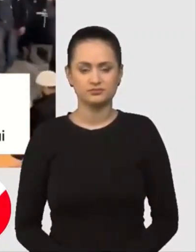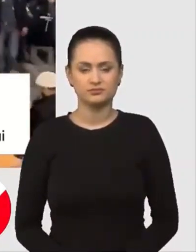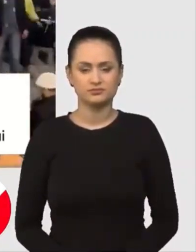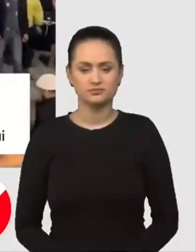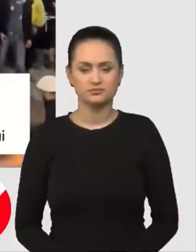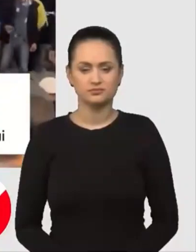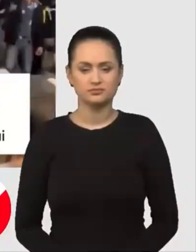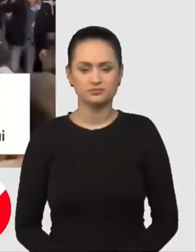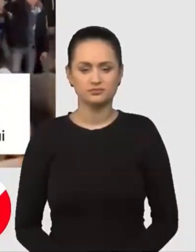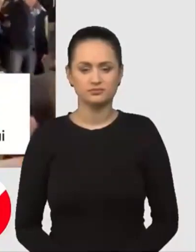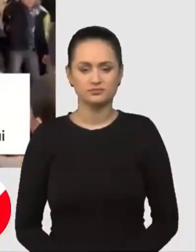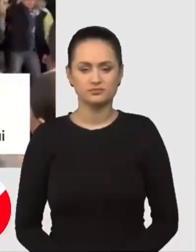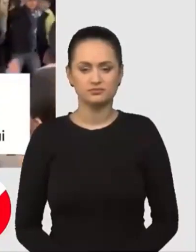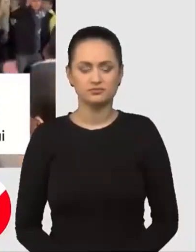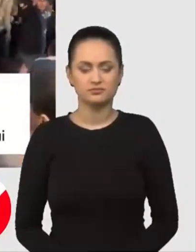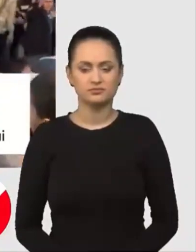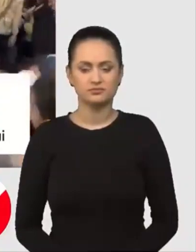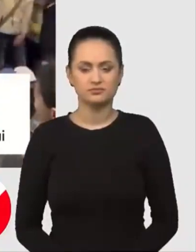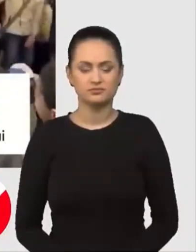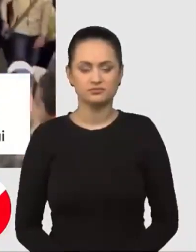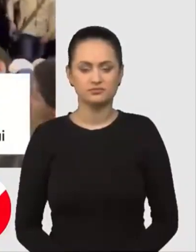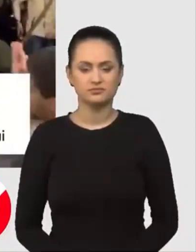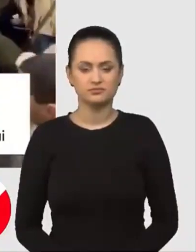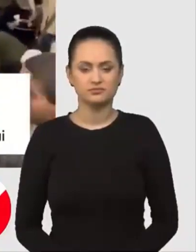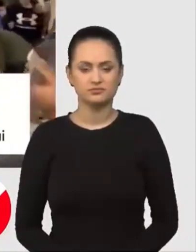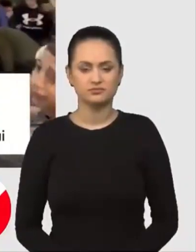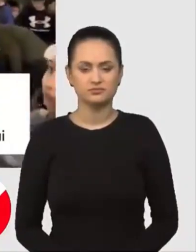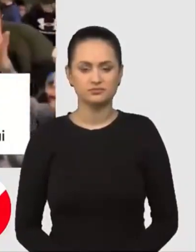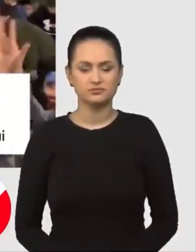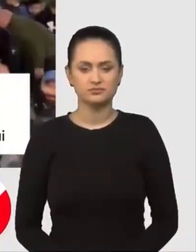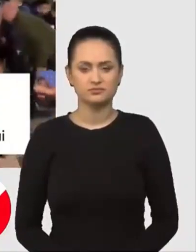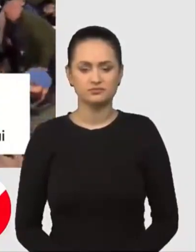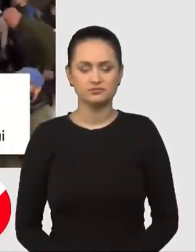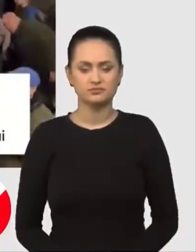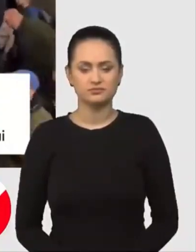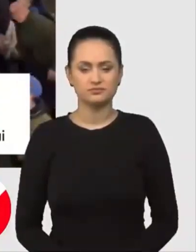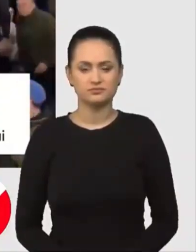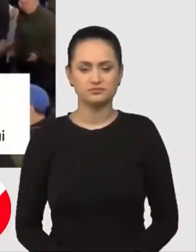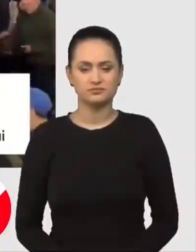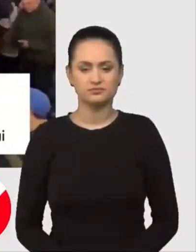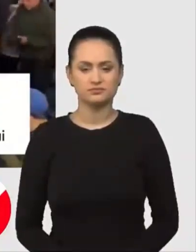pentru